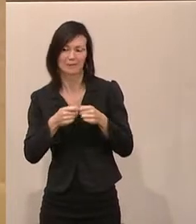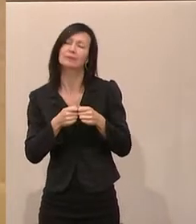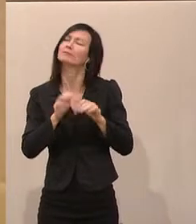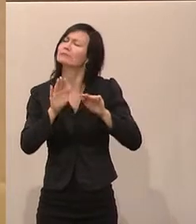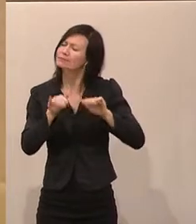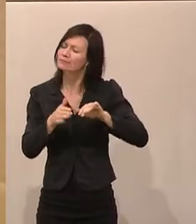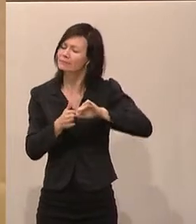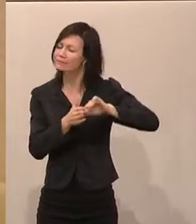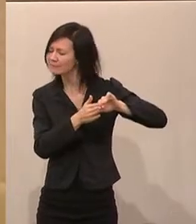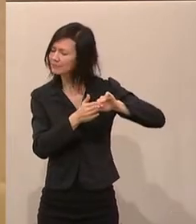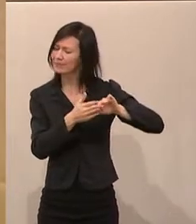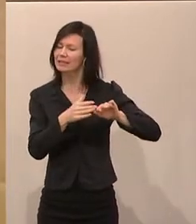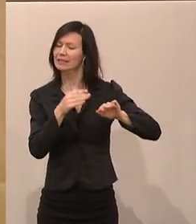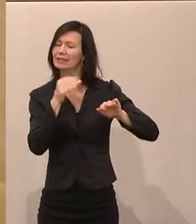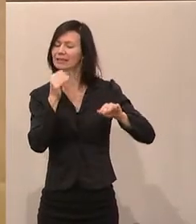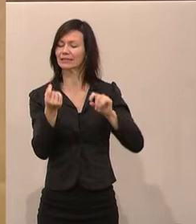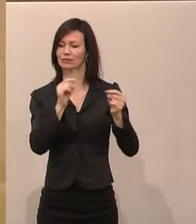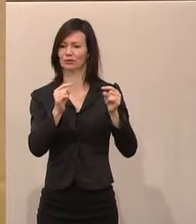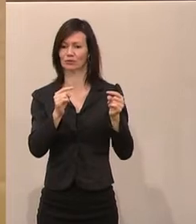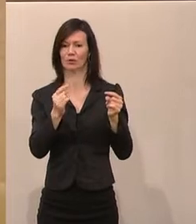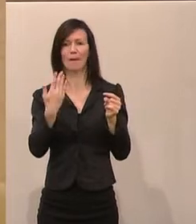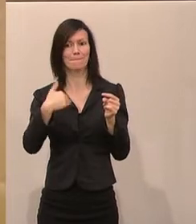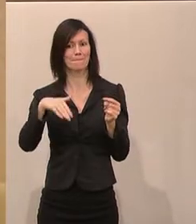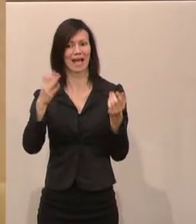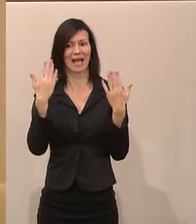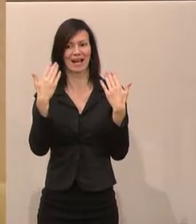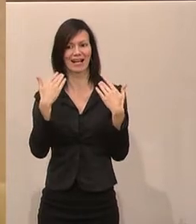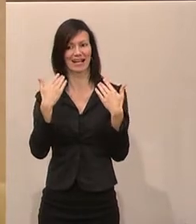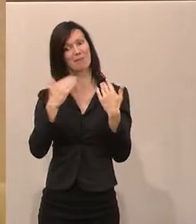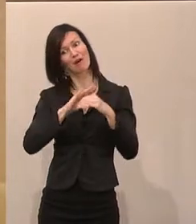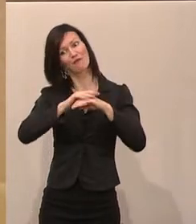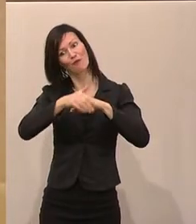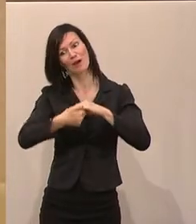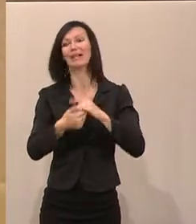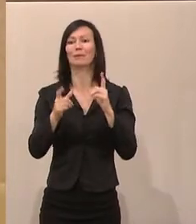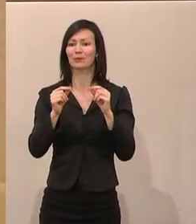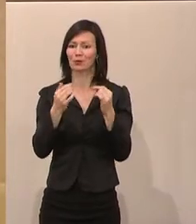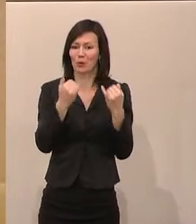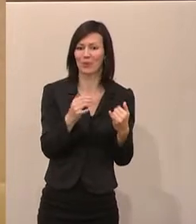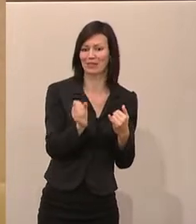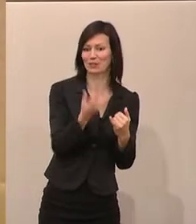Klimafreundlicher wäre es doch gewesen, die heutige Sondersitzung mit der morgigen zu kombinieren.